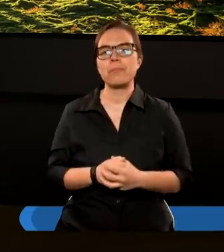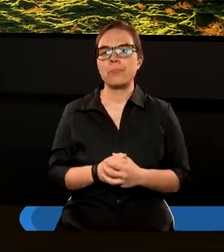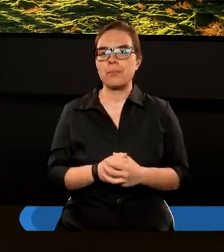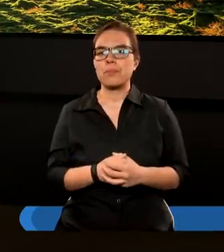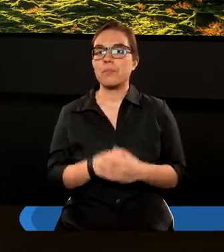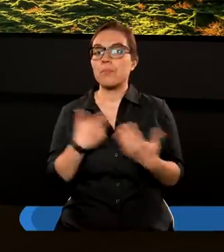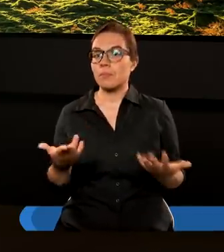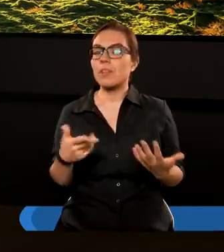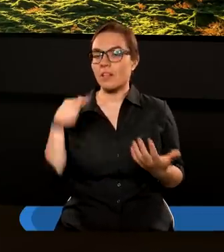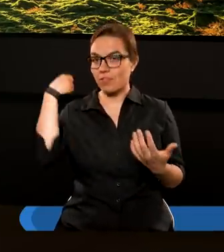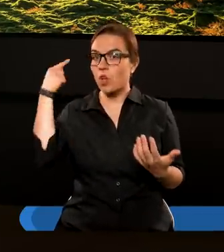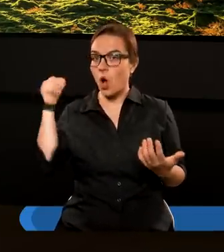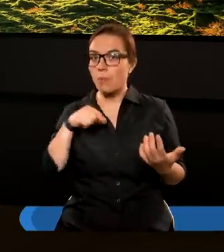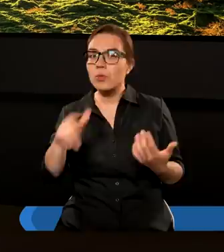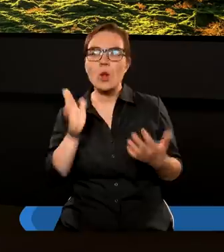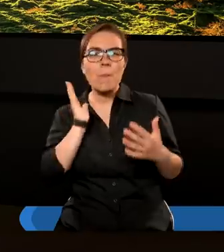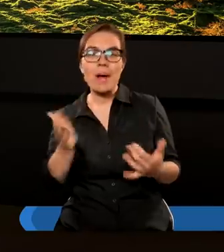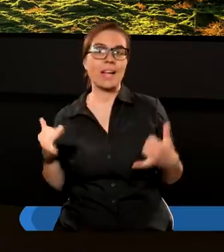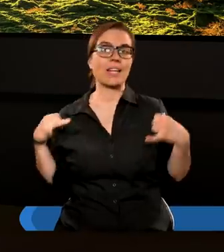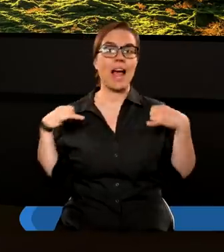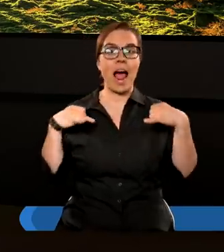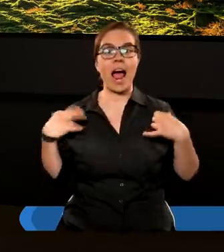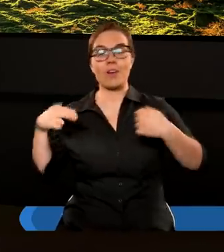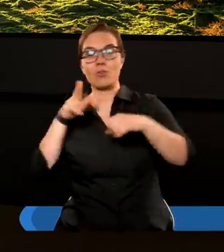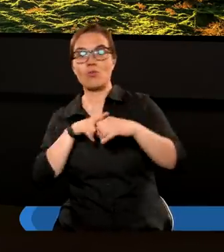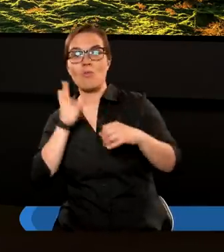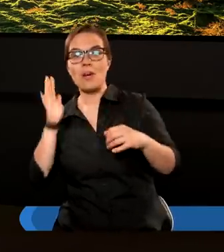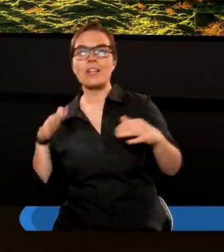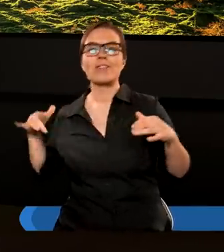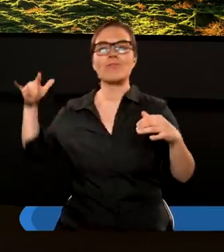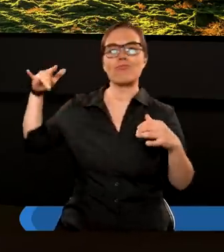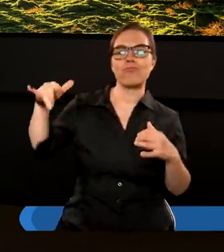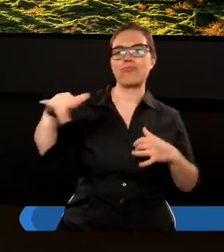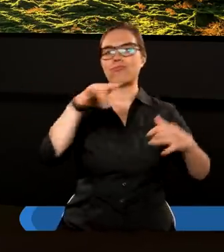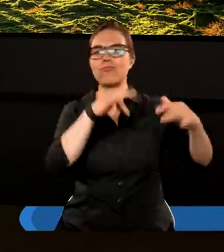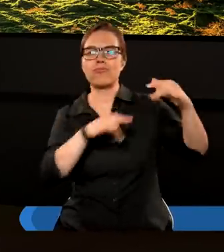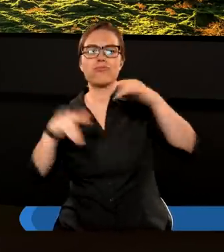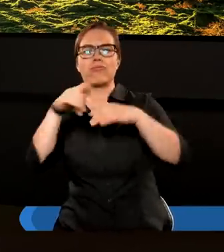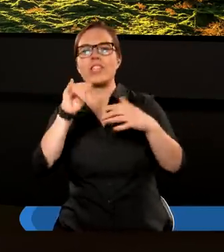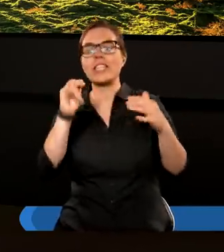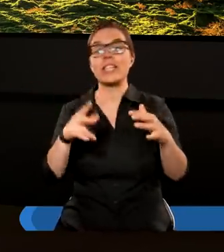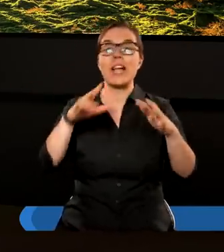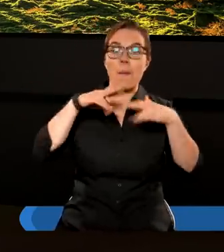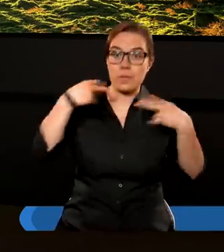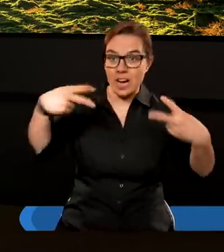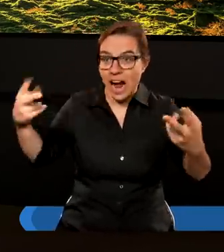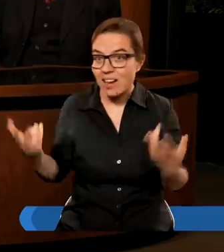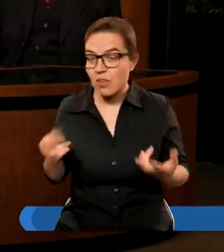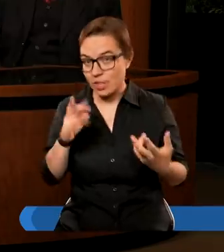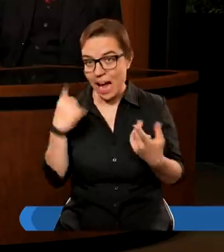Czy wyobrażamy sobie, że to będzie anioł, który będzie taką wiadomość przekazywał ludziom?